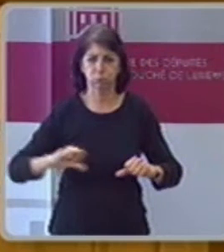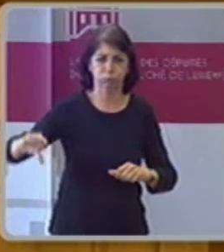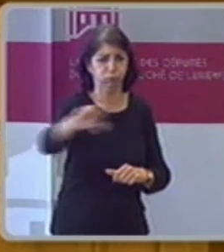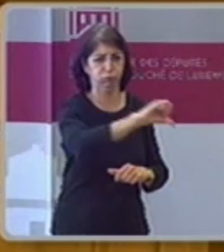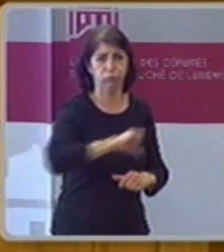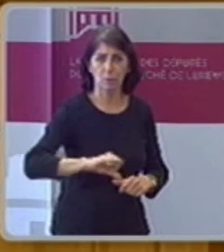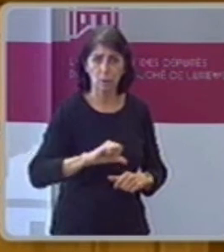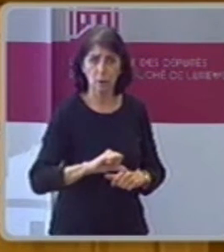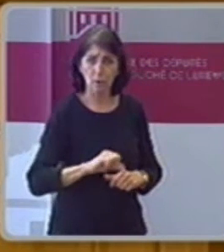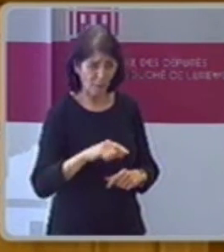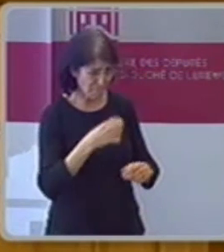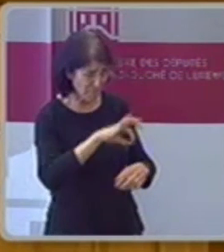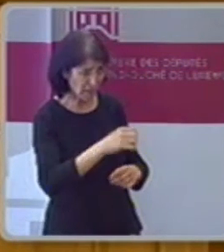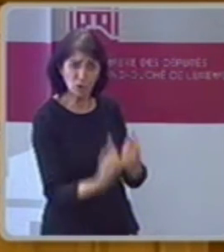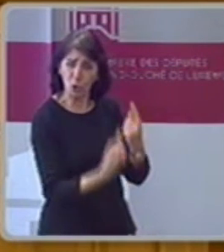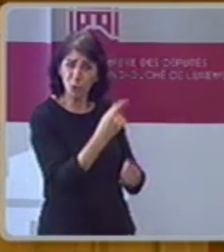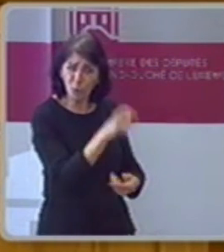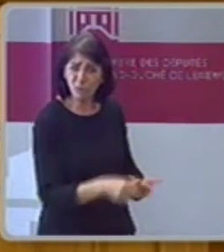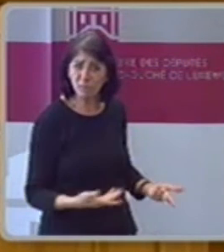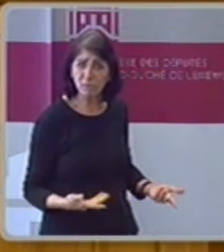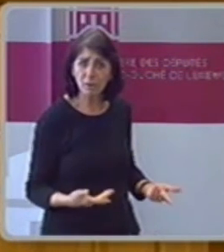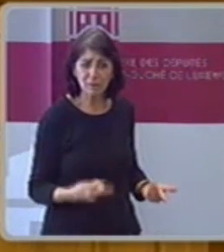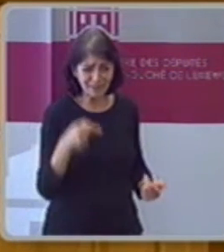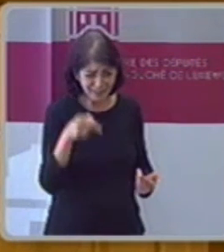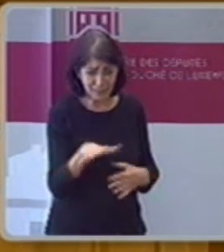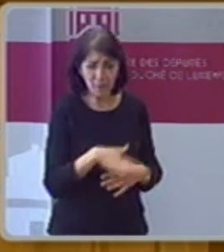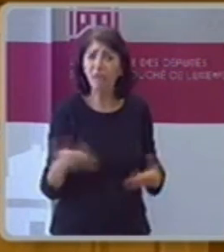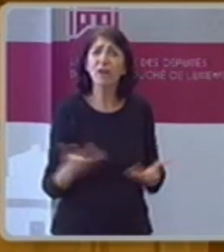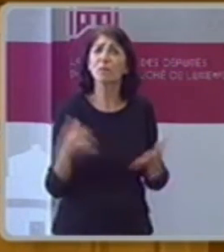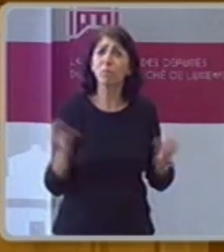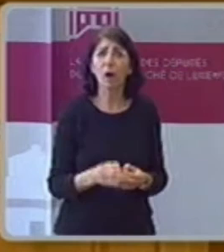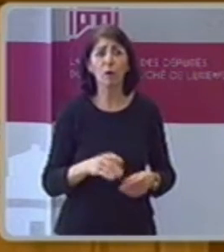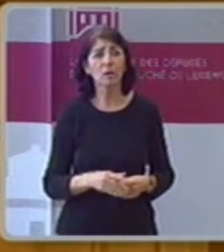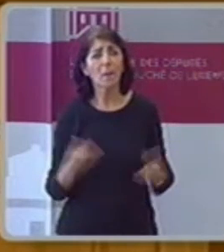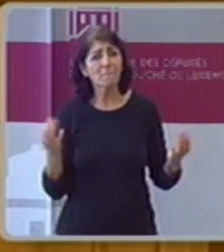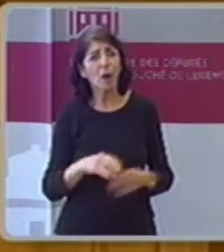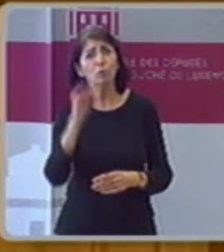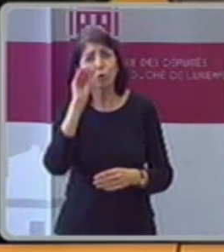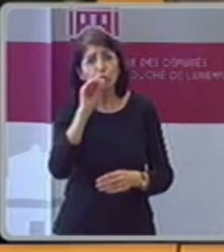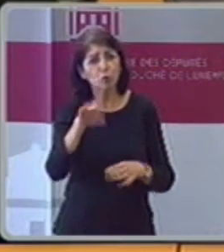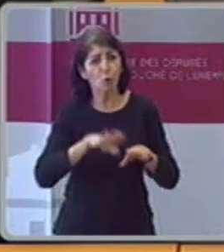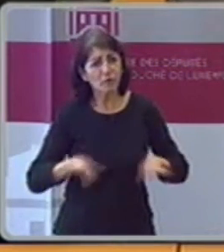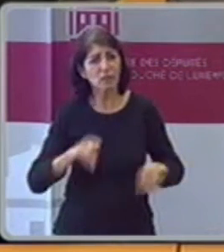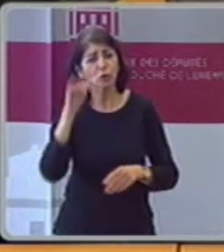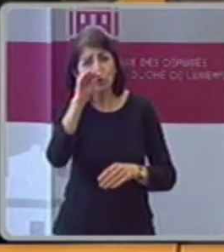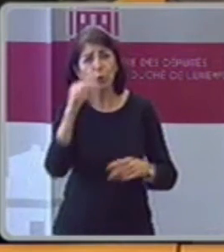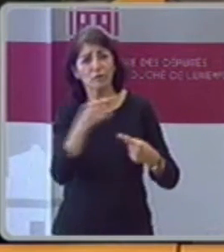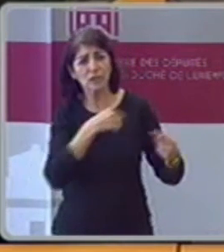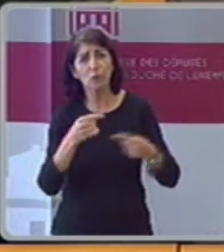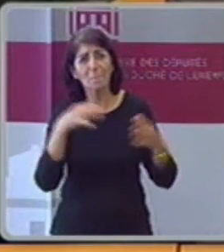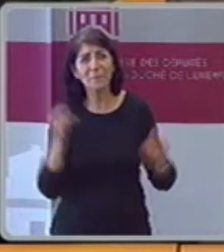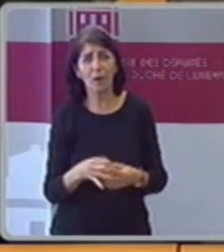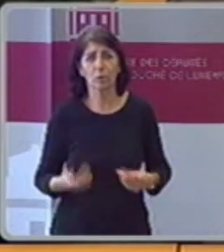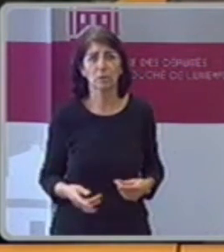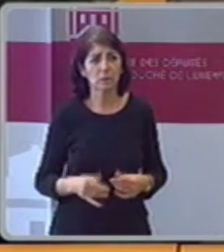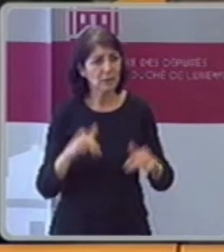für die drei Zeitbomben erstens Schulden die wir machen und die wir nicht zurück bezahlen